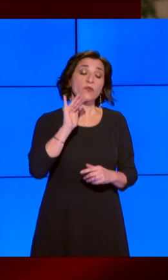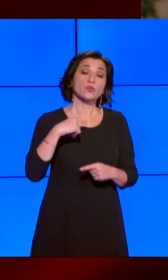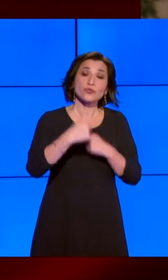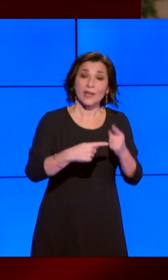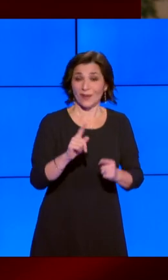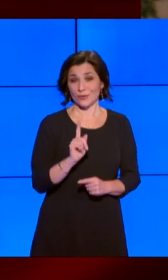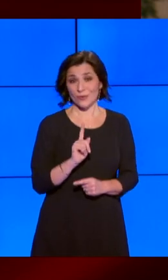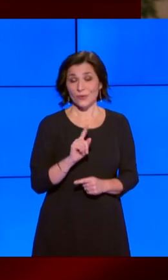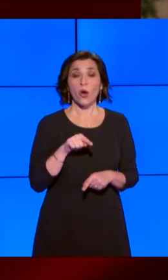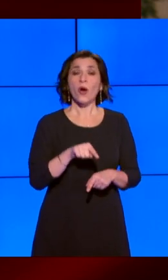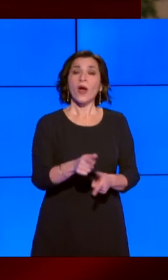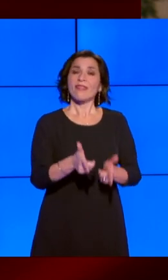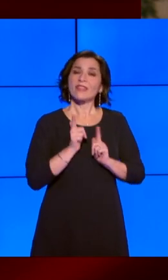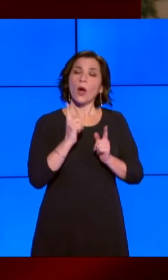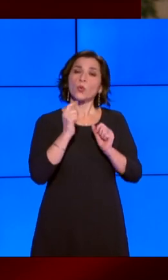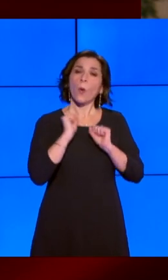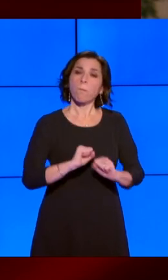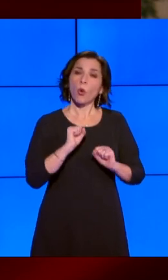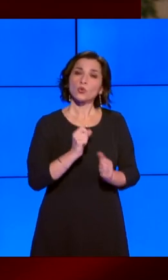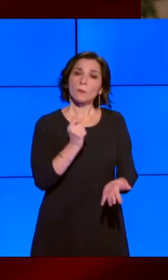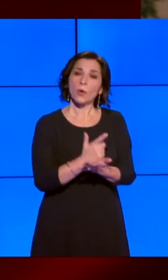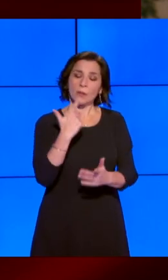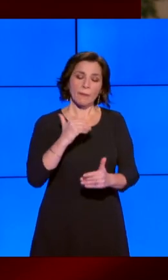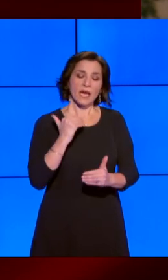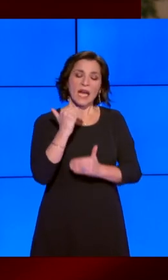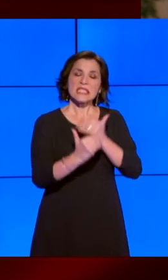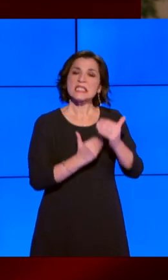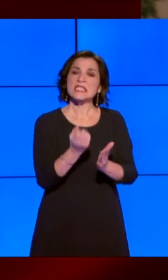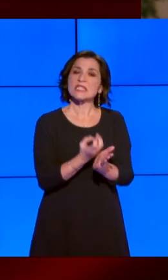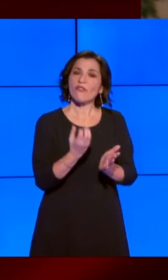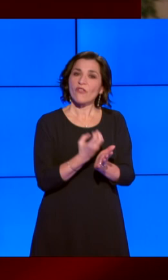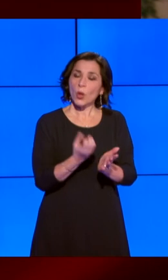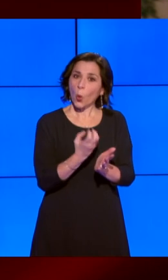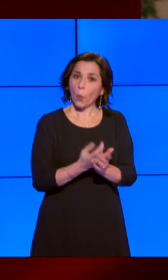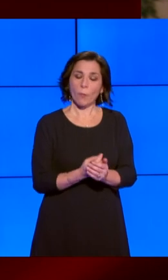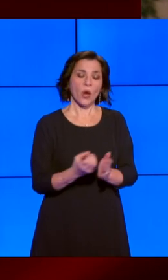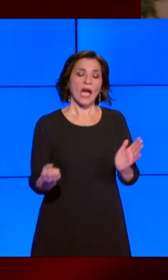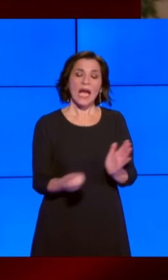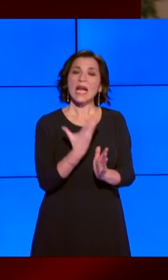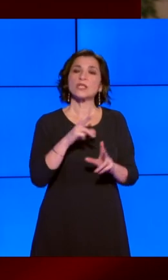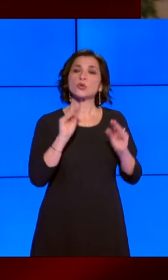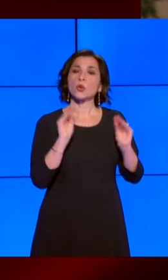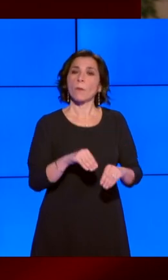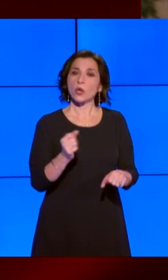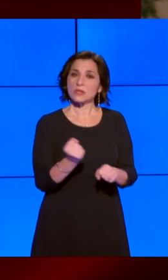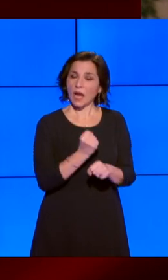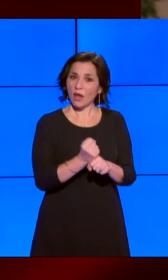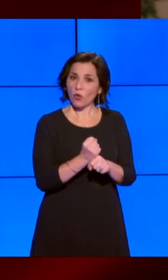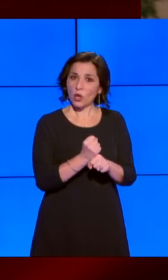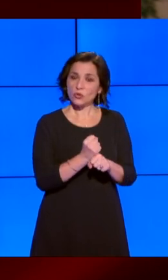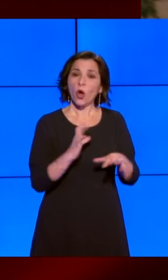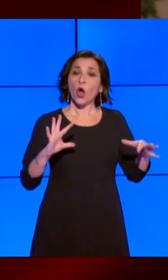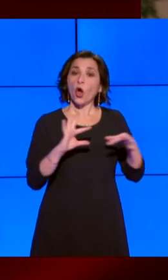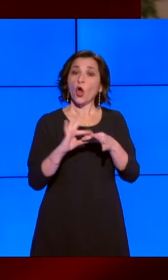rappresentano anche un'opportunità importante di sviluppo, di creazione di posti di lavoro, di connessione